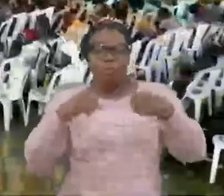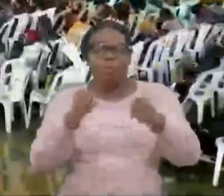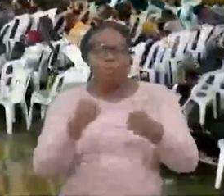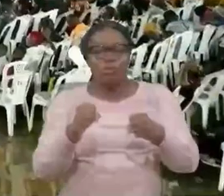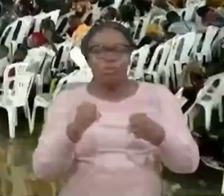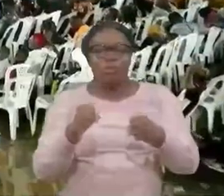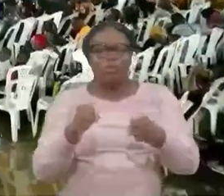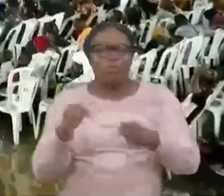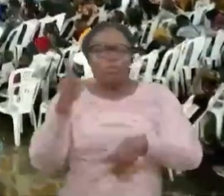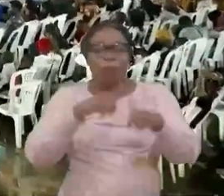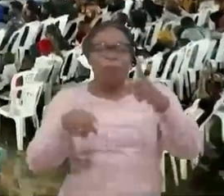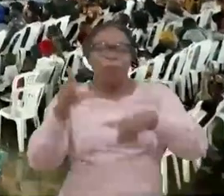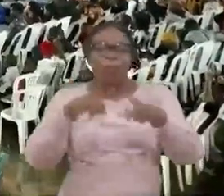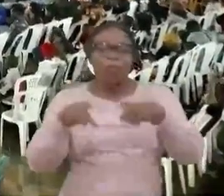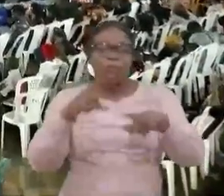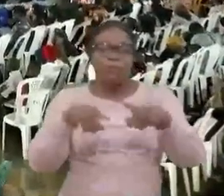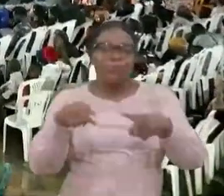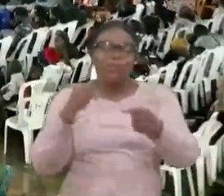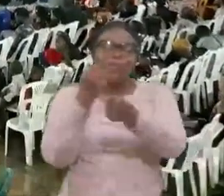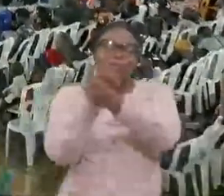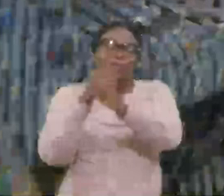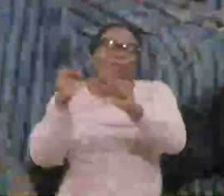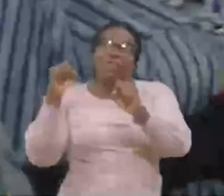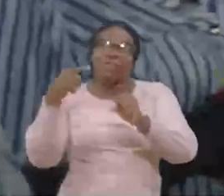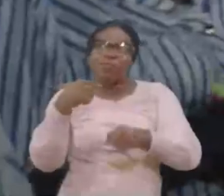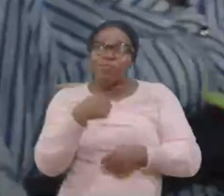Sauve-moi, Sauve-moi,